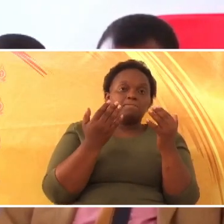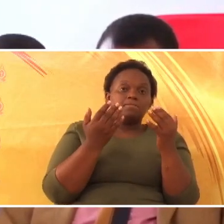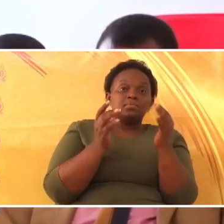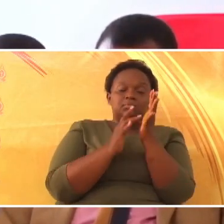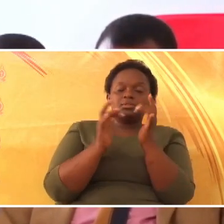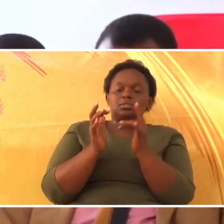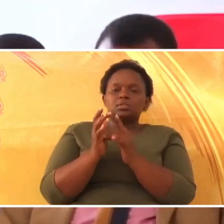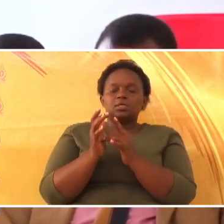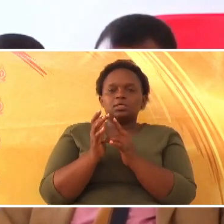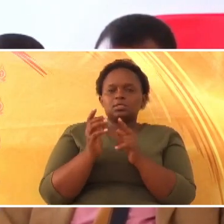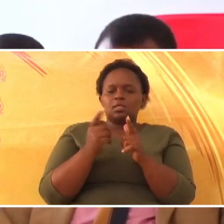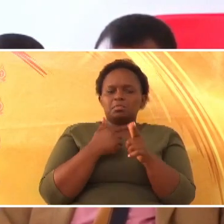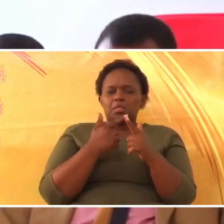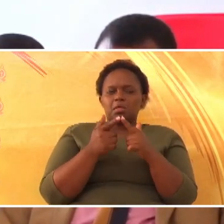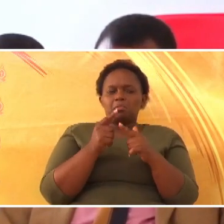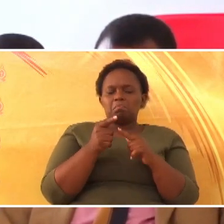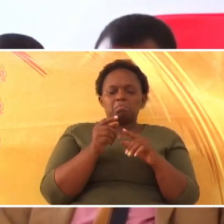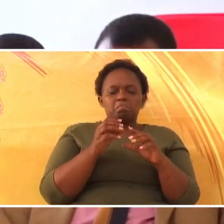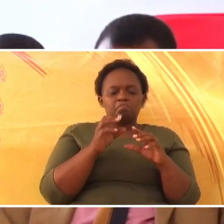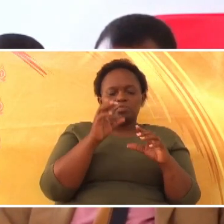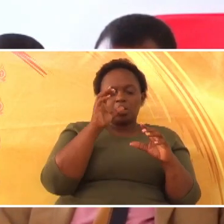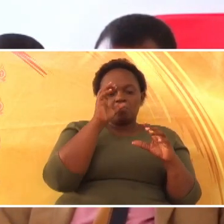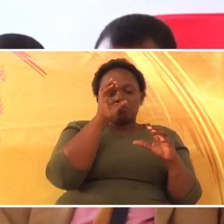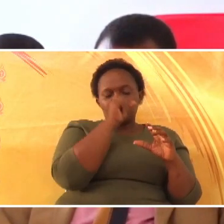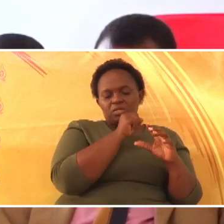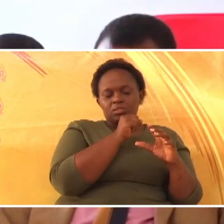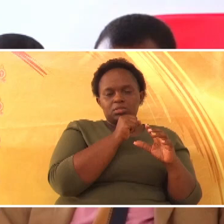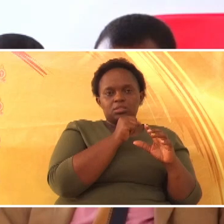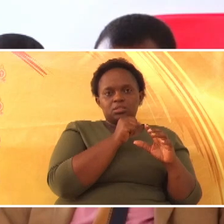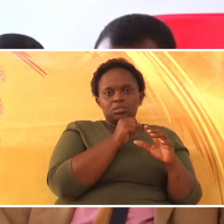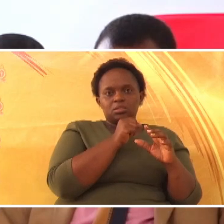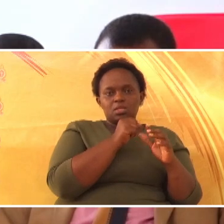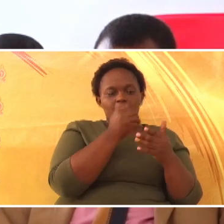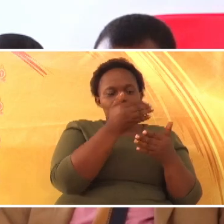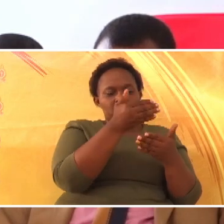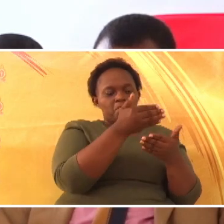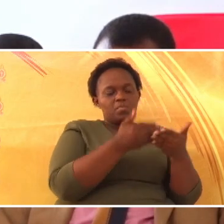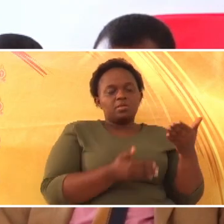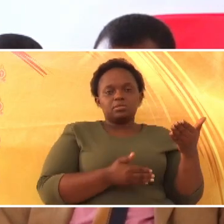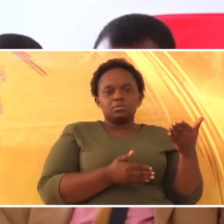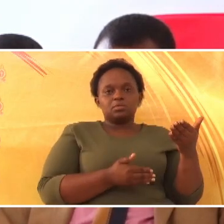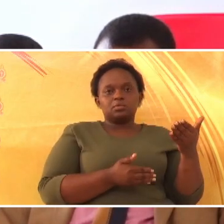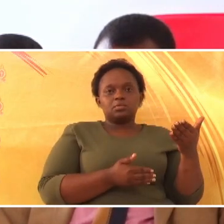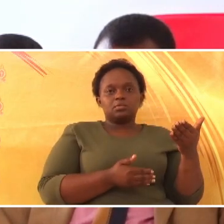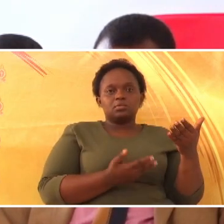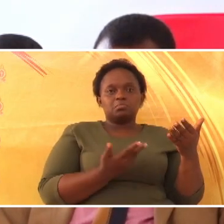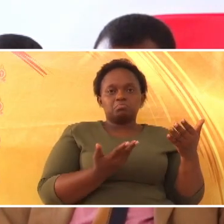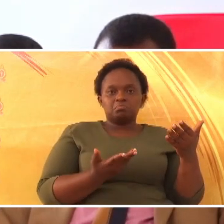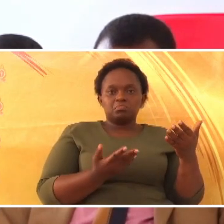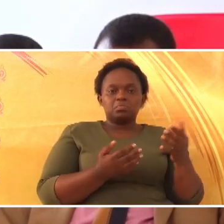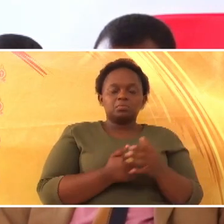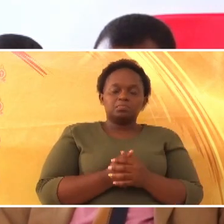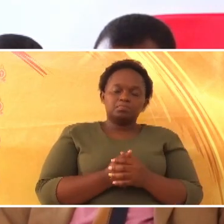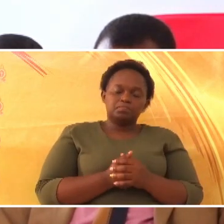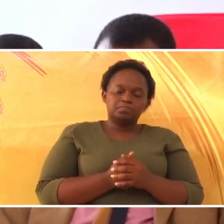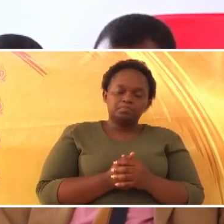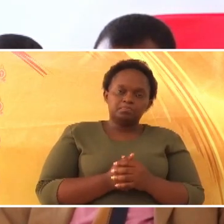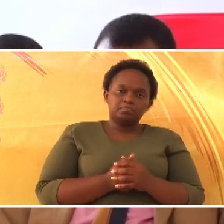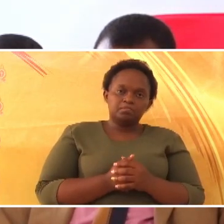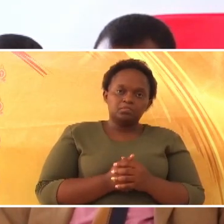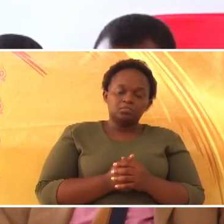aka malizika bila kwenda huko ambapo, mungu alikuwa memutarishia.